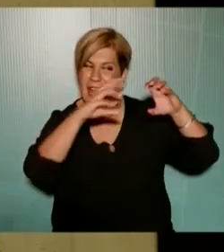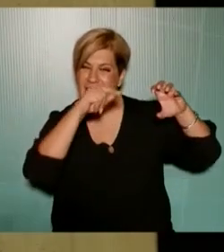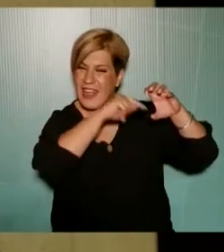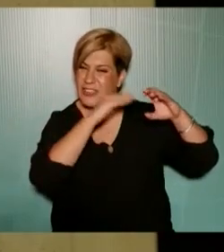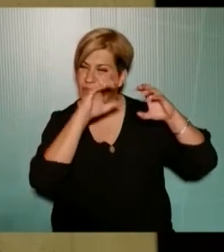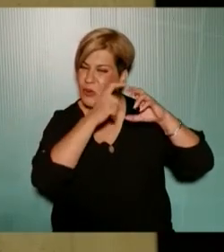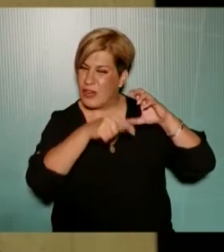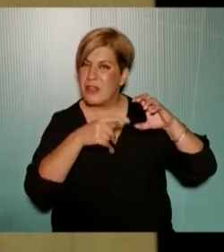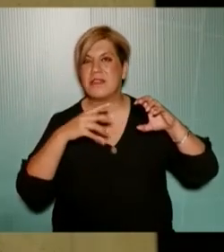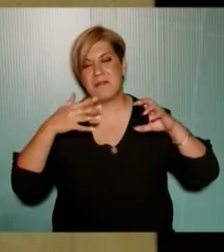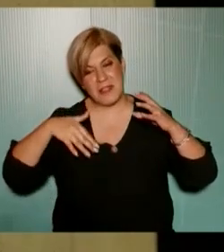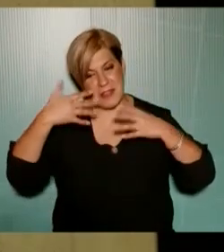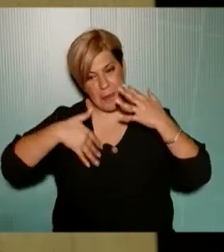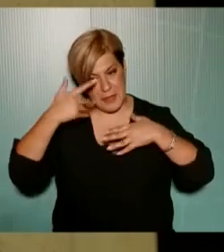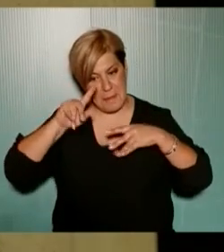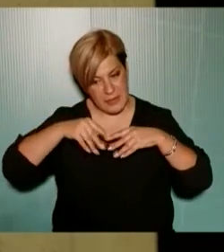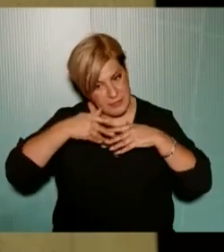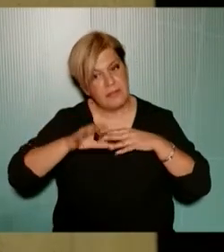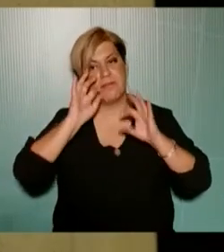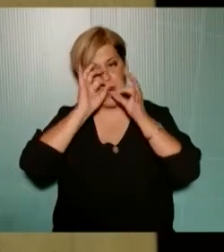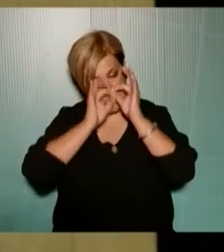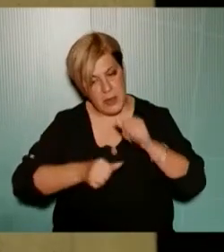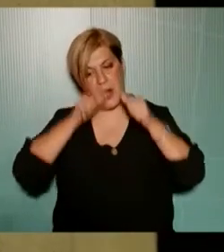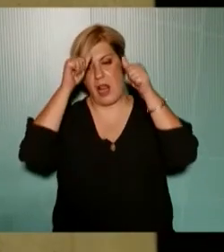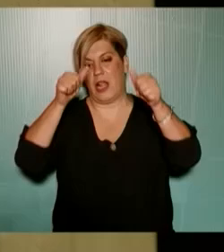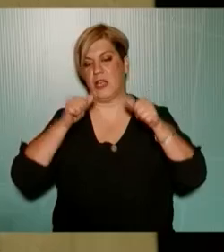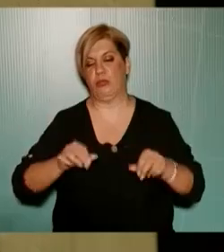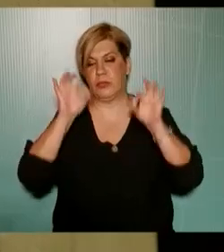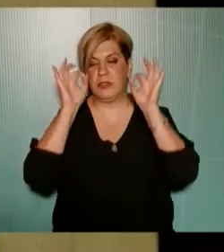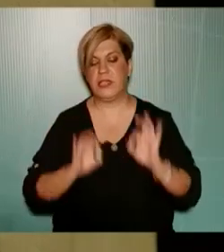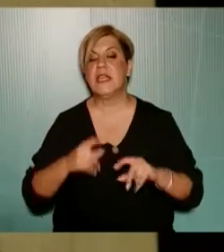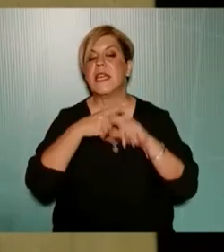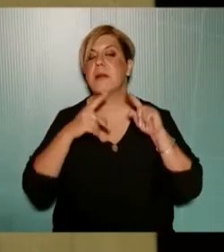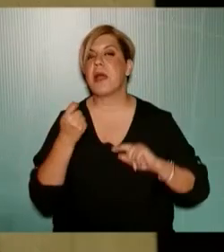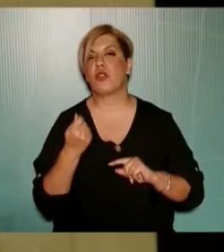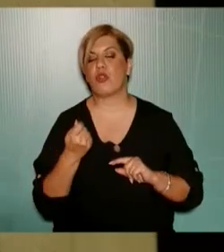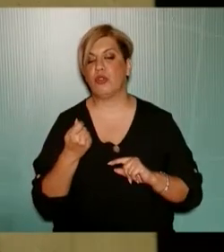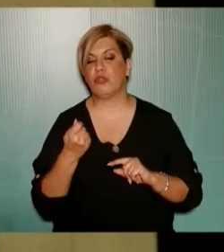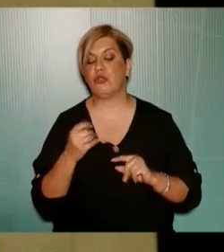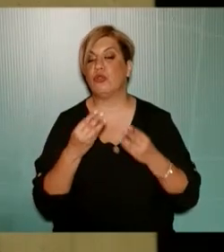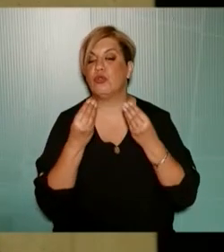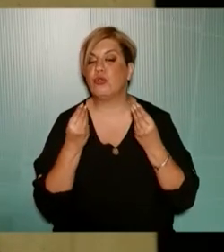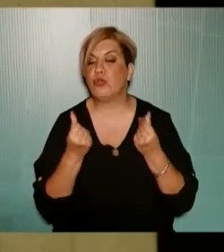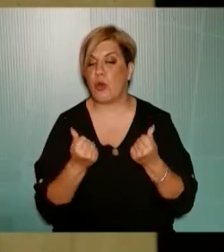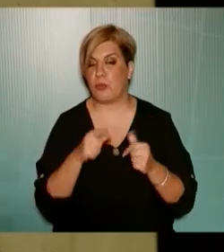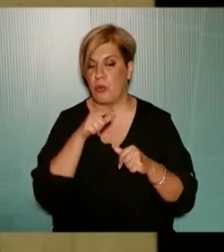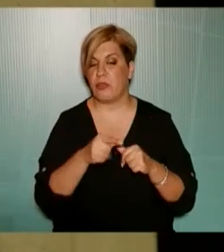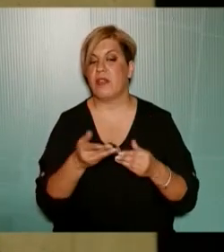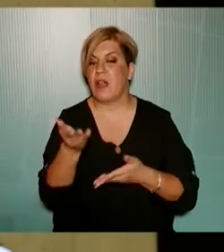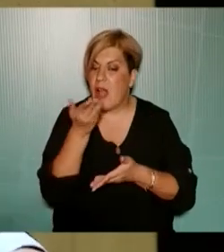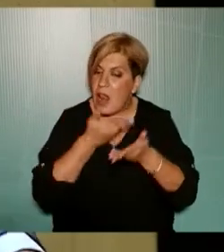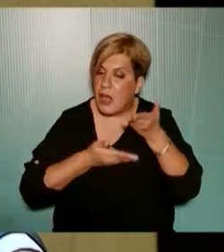δεκαήμερο θα είμαστε σε θέση να σας ανακοινώσουμε με λεπτομέρεια τη χρηματοδότηση, τον τρόπο με τον οποίο θα